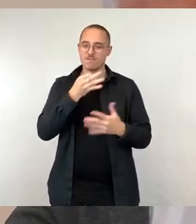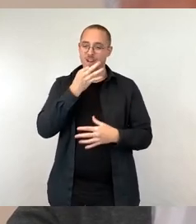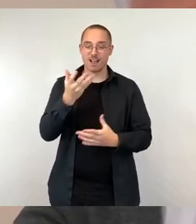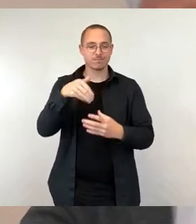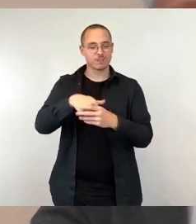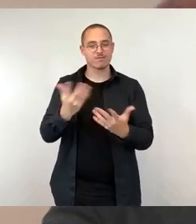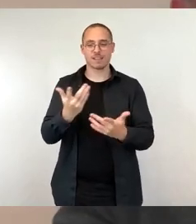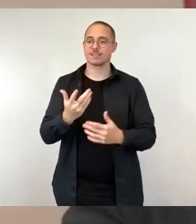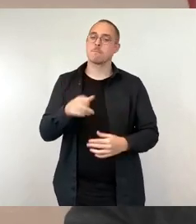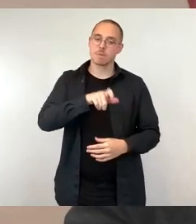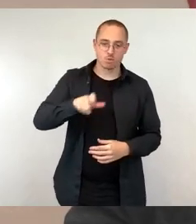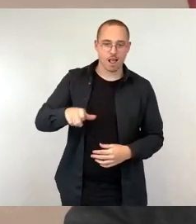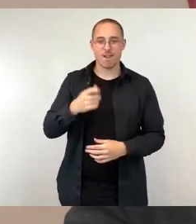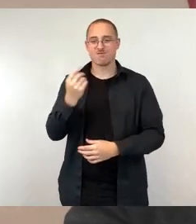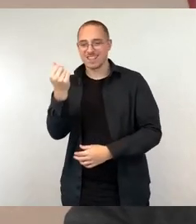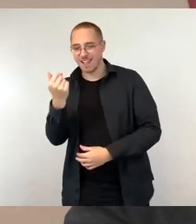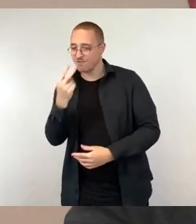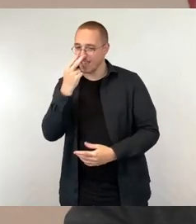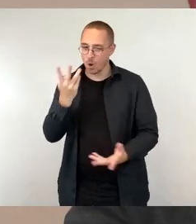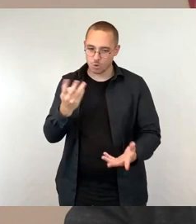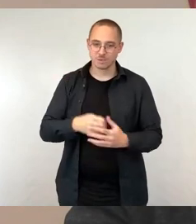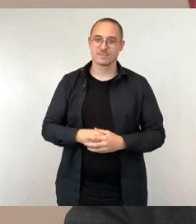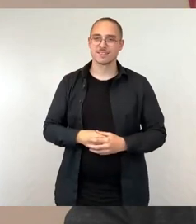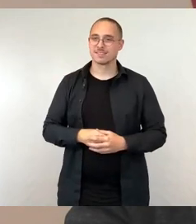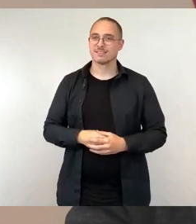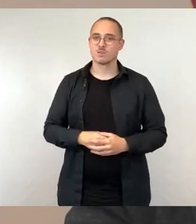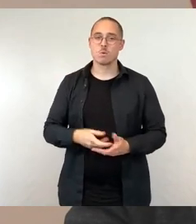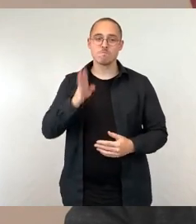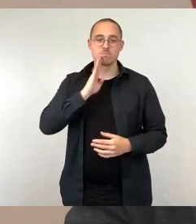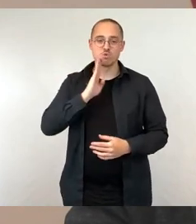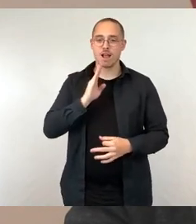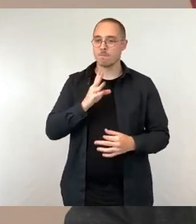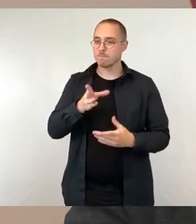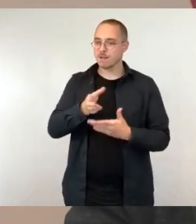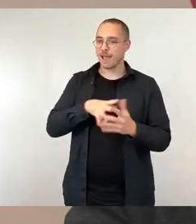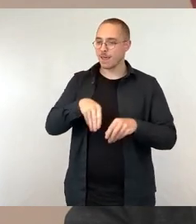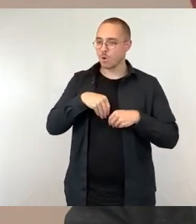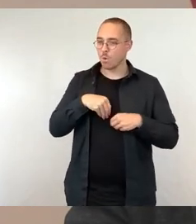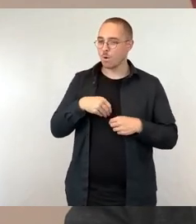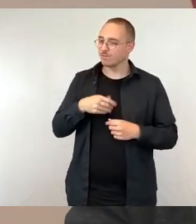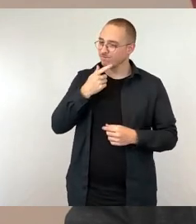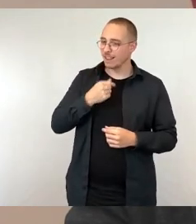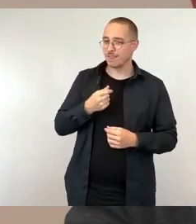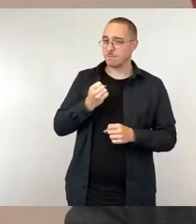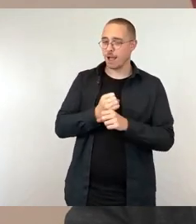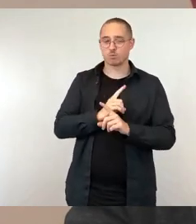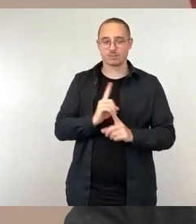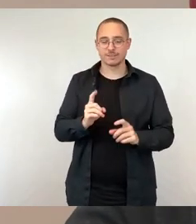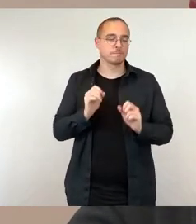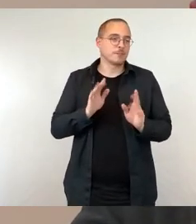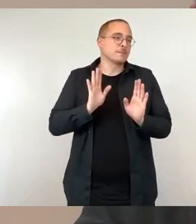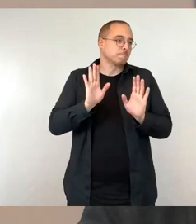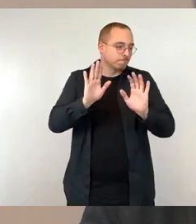Finanzressourcen, wie breit man eine Bürgerbeteiligung aufstellt. Und die Stadt hat sich eben an anderen Stellen dafür entschieden, breitere